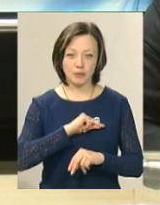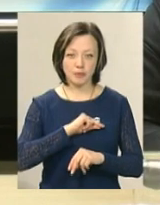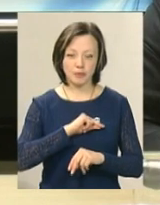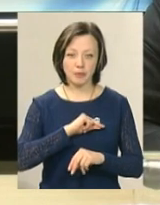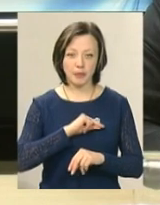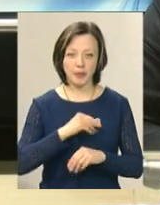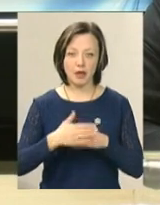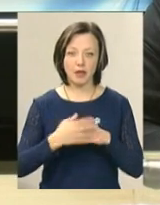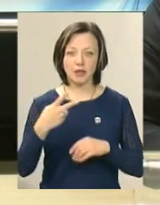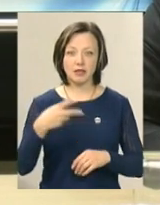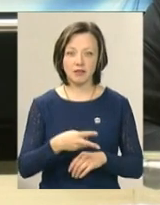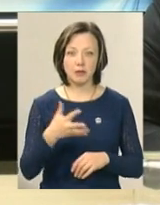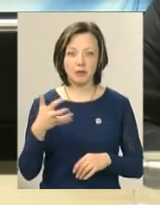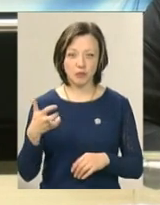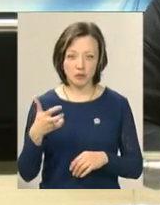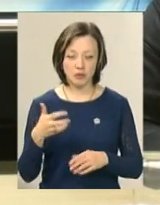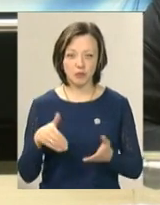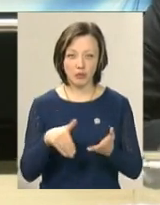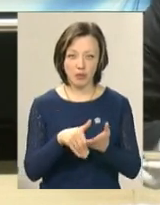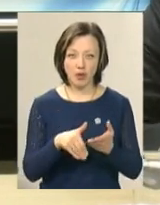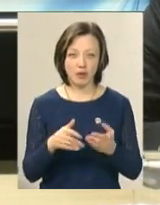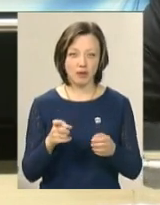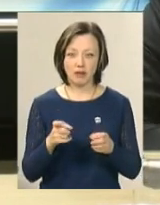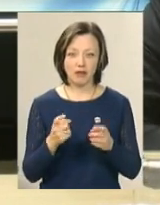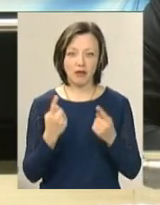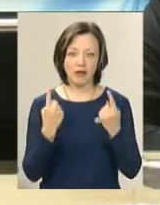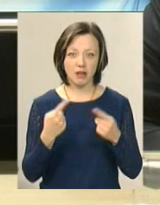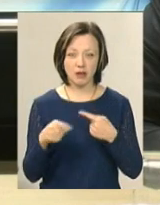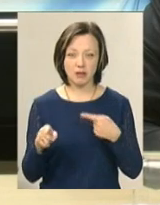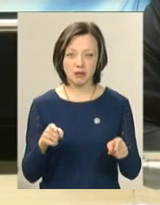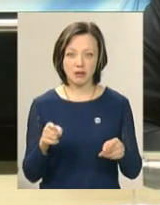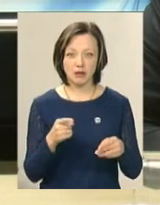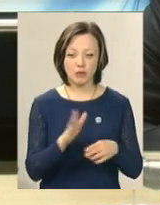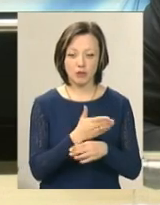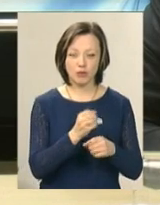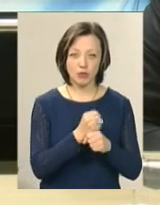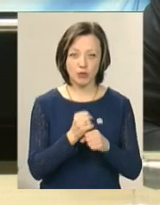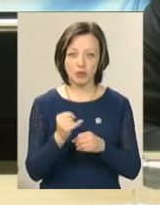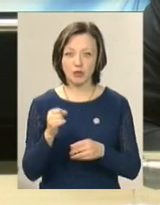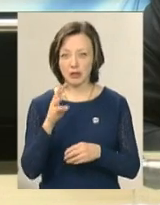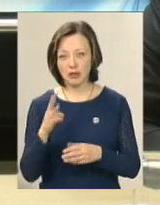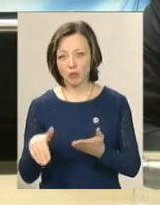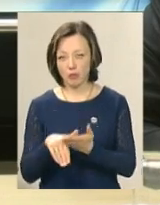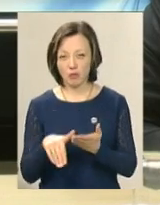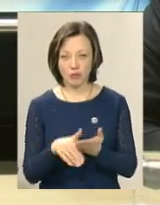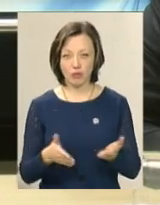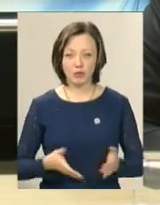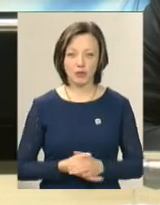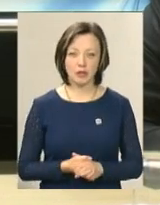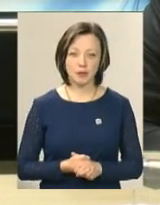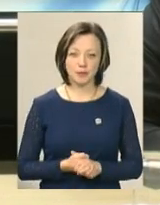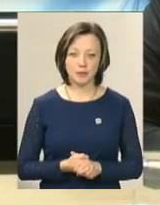майже 2,5 тисячі гривень. Не така величезна різниця між заробітною платою по вакансіях